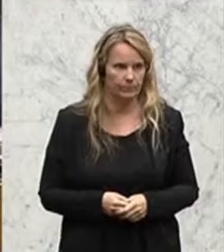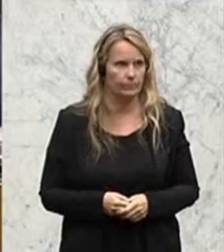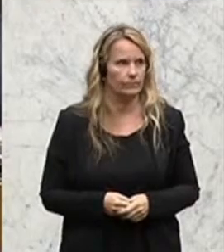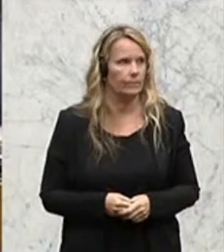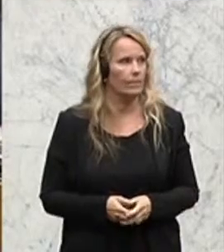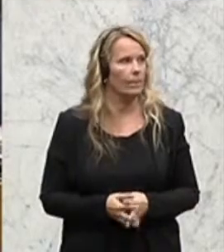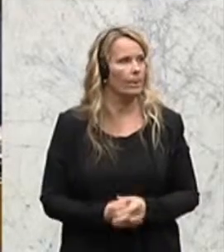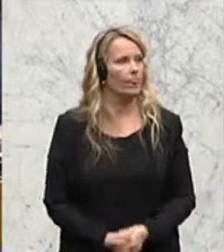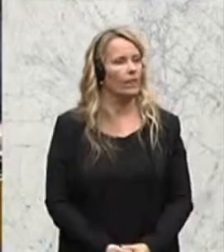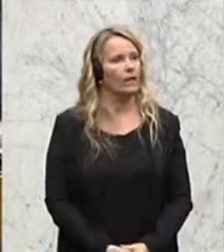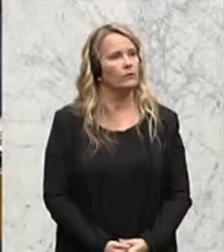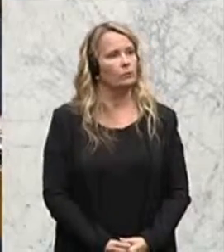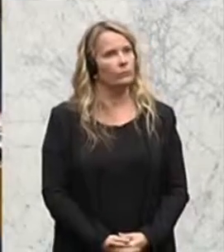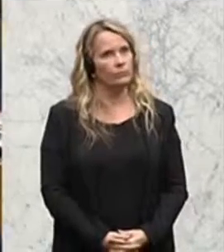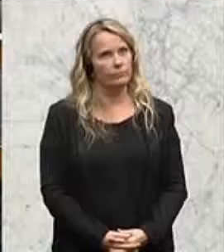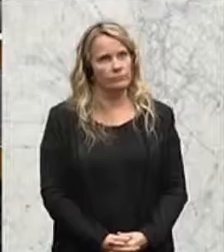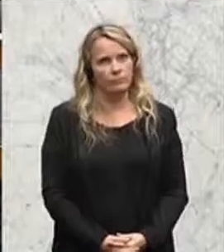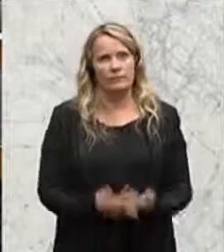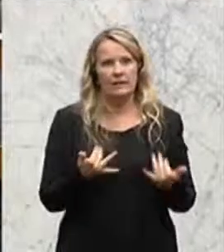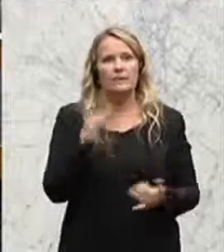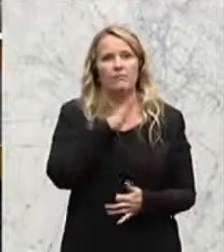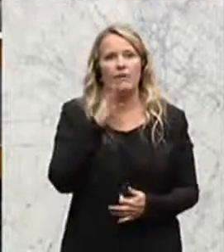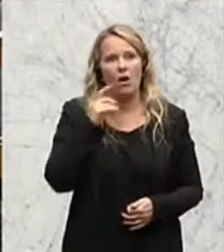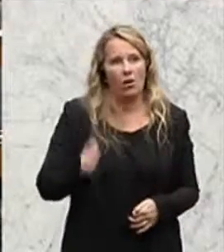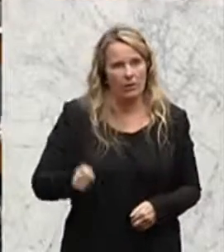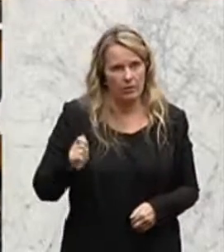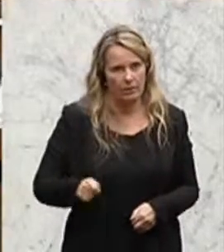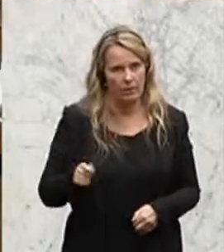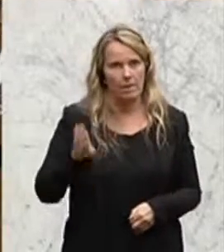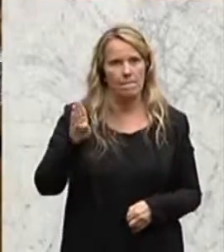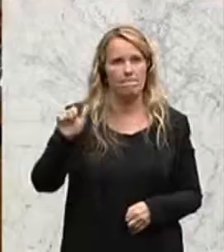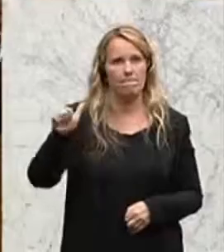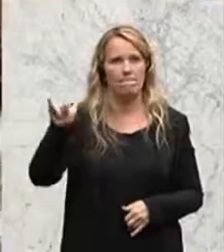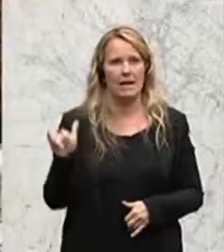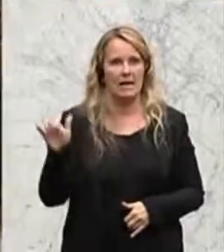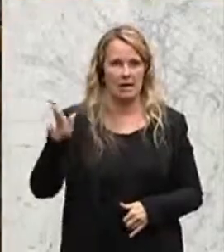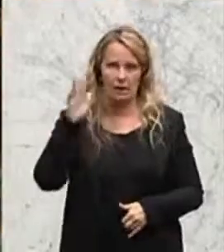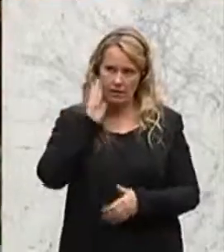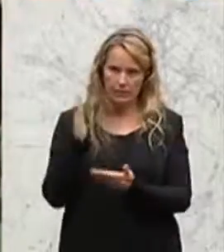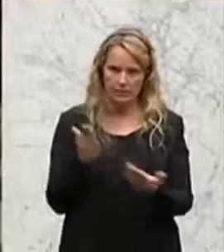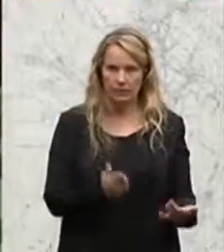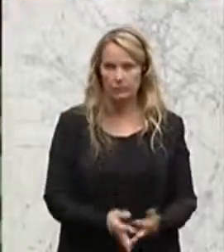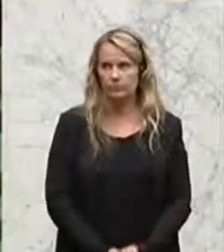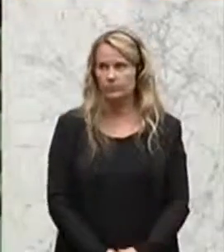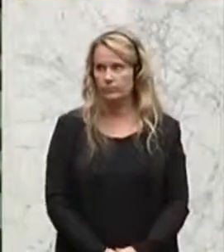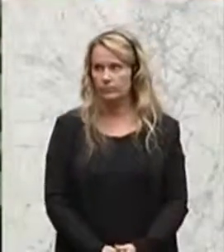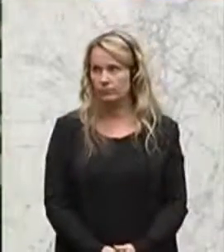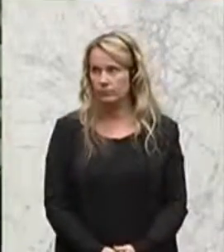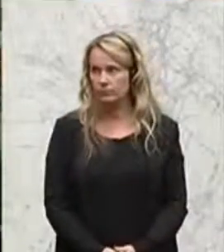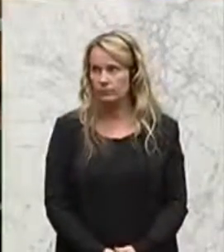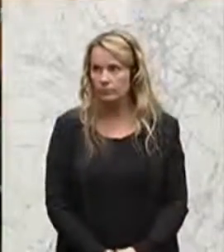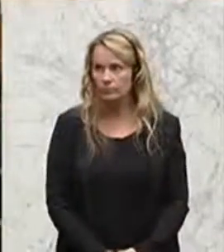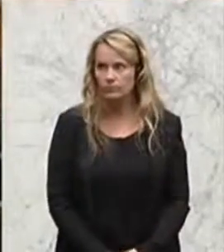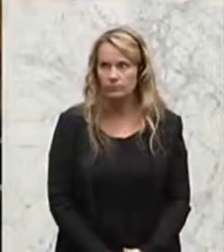Asyl sei kein Gnadenakt, jeder habe das Recht vor Verfolgung Asyl zu suchen, betont Andrea Gessl-Ranftl von der SPÖ.